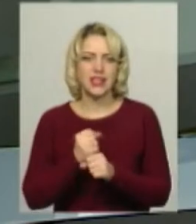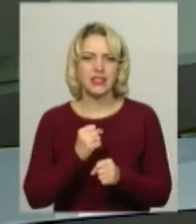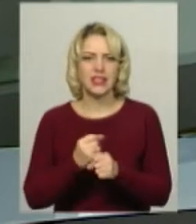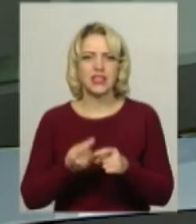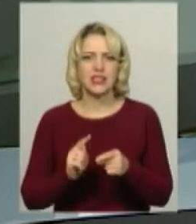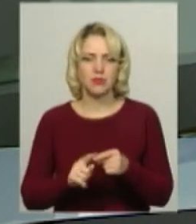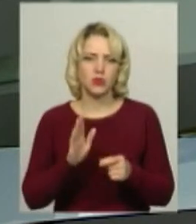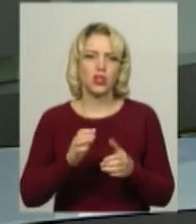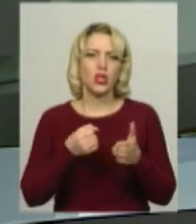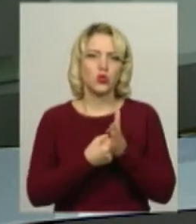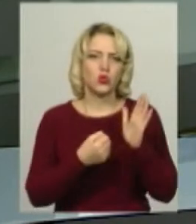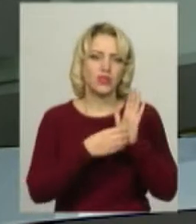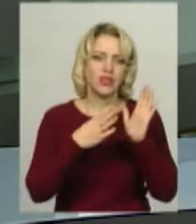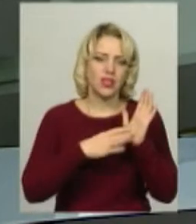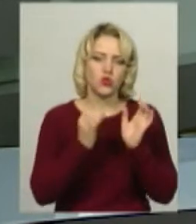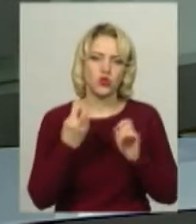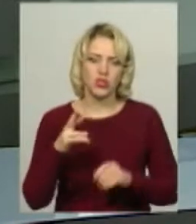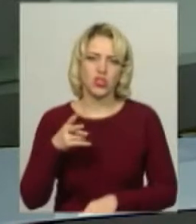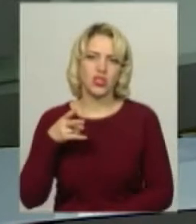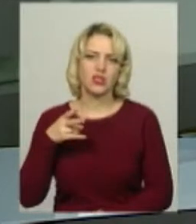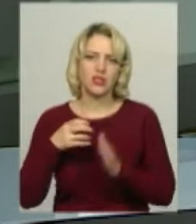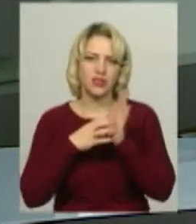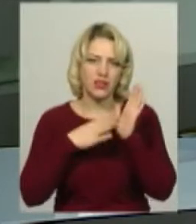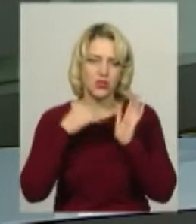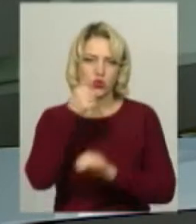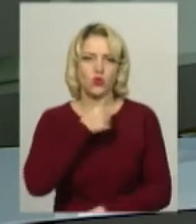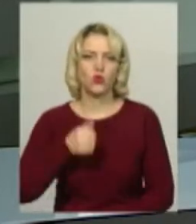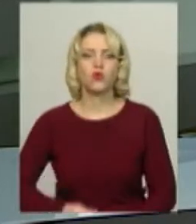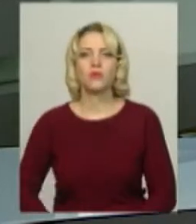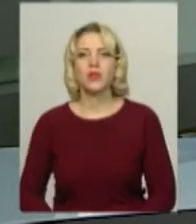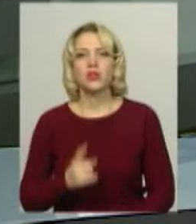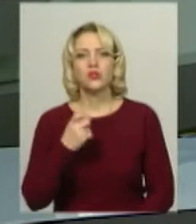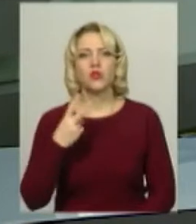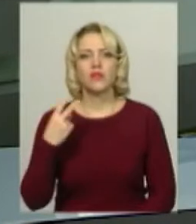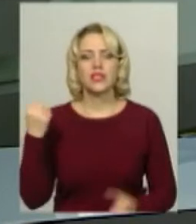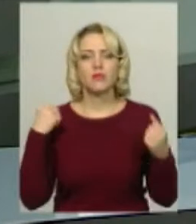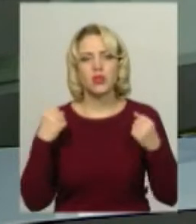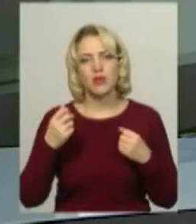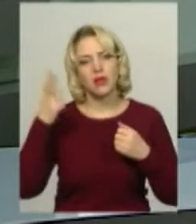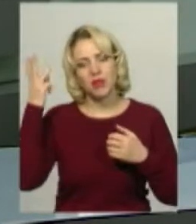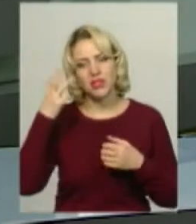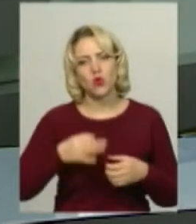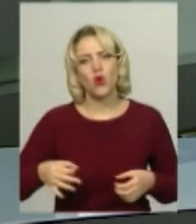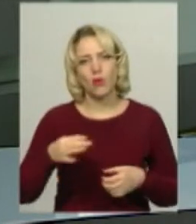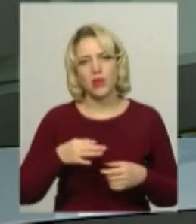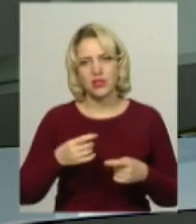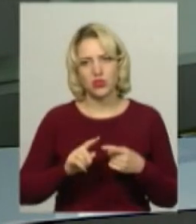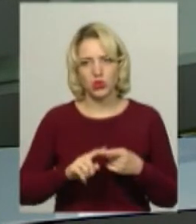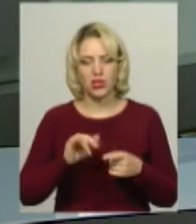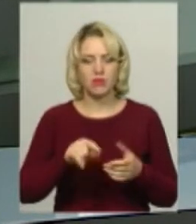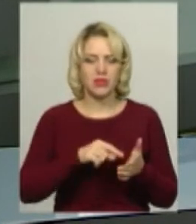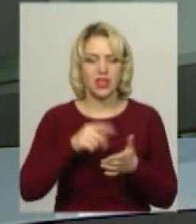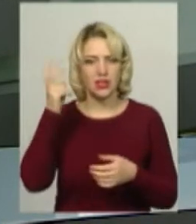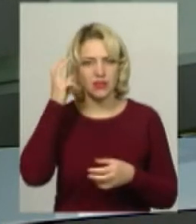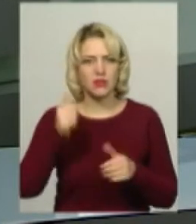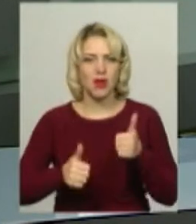різдвяна фотозона до 19 січня 2019 року. 120 спортоманів з Хмельницької та 8 областей України і міста Київ